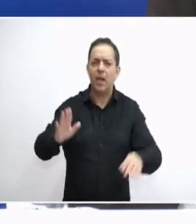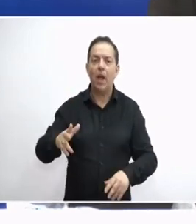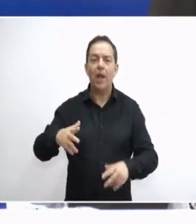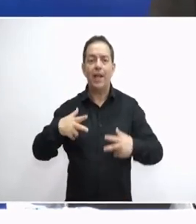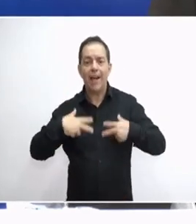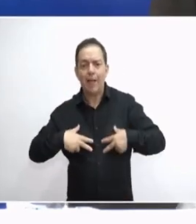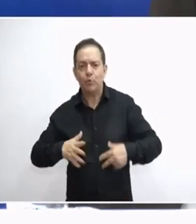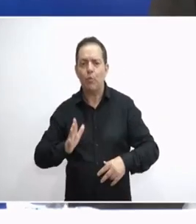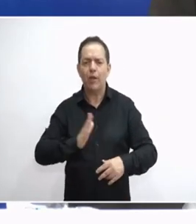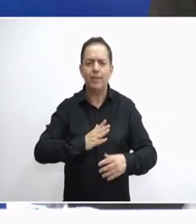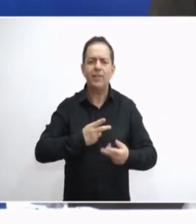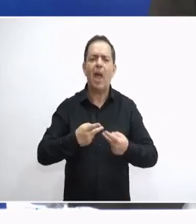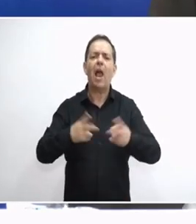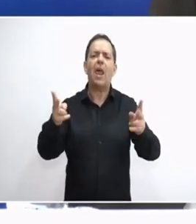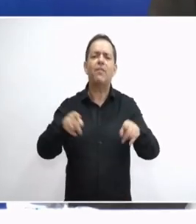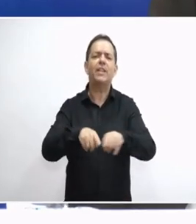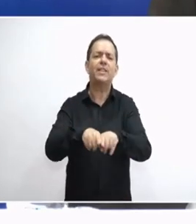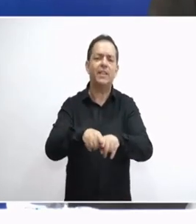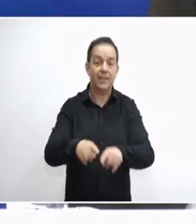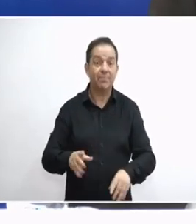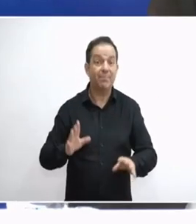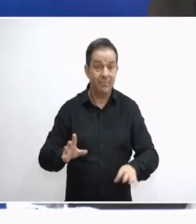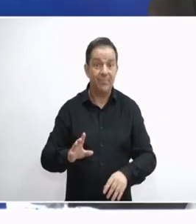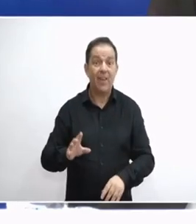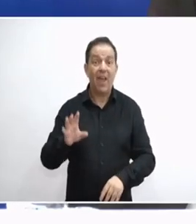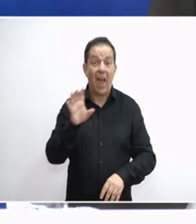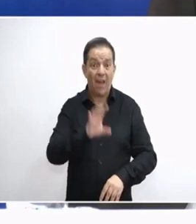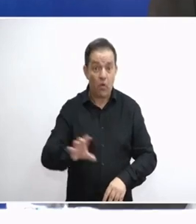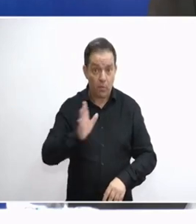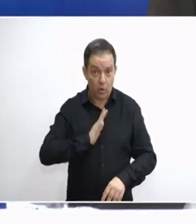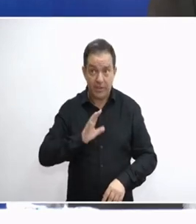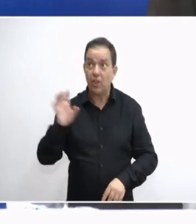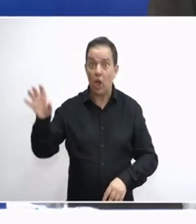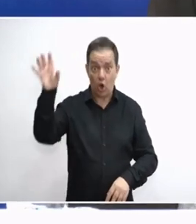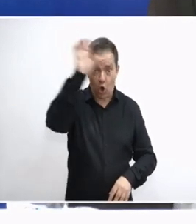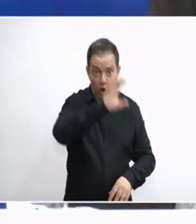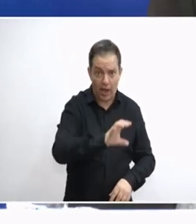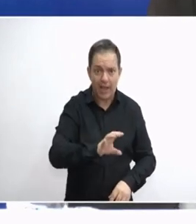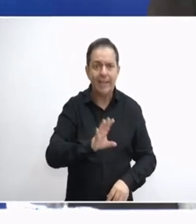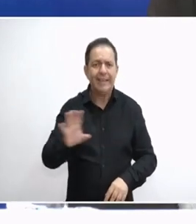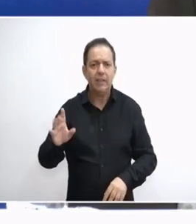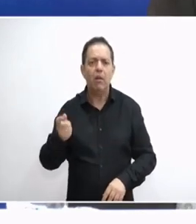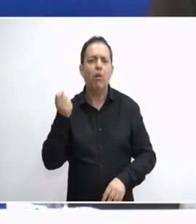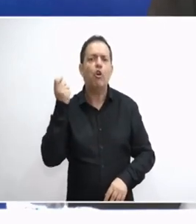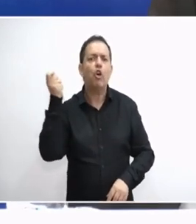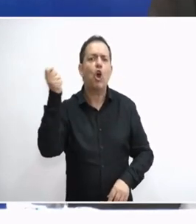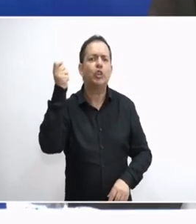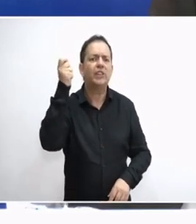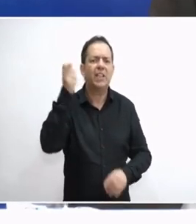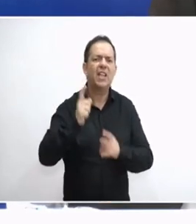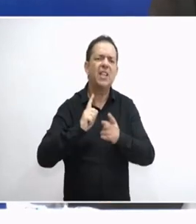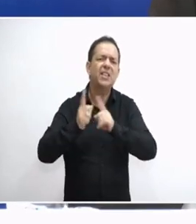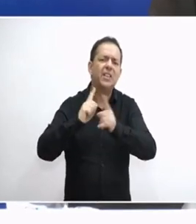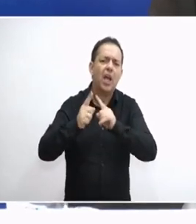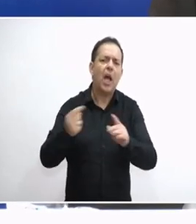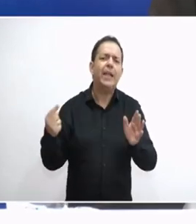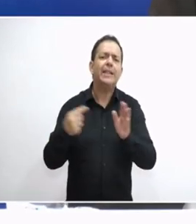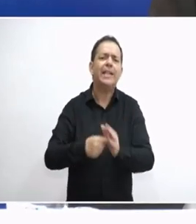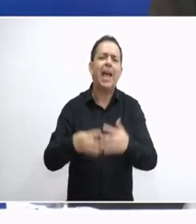-πολιτεία. Αλήθεια είναι ότι όλοι οι Ευρωπαίοι πολίτες στις χώρες τους είναι χρεωμένοι. Είναι με μνημόνιο από το